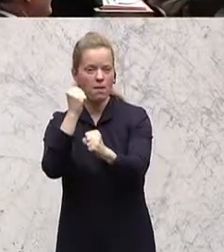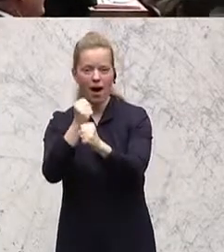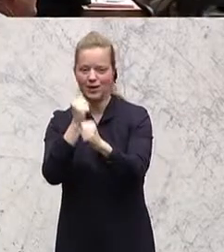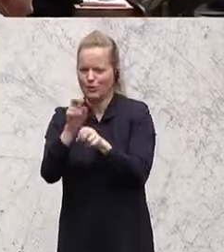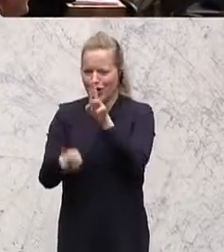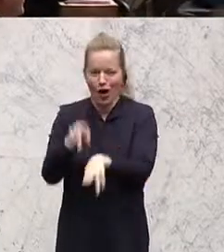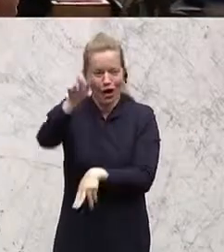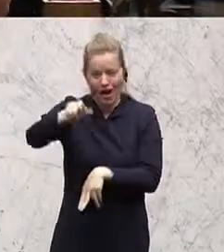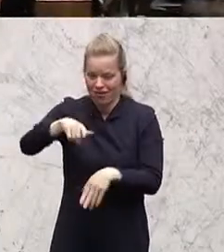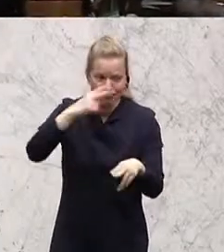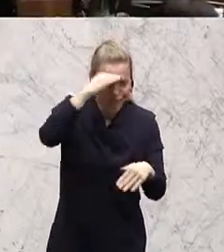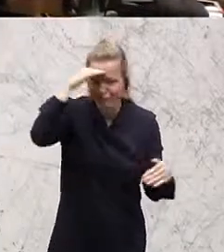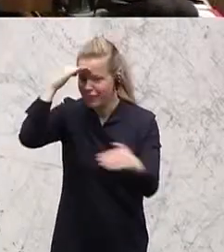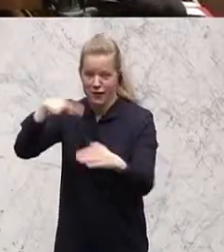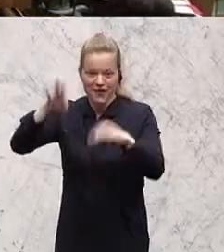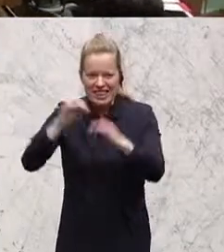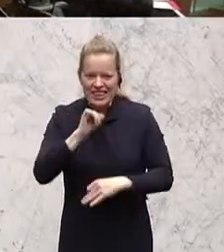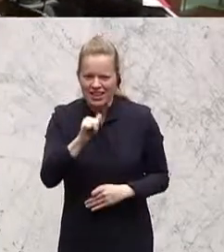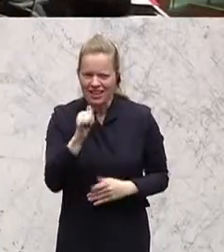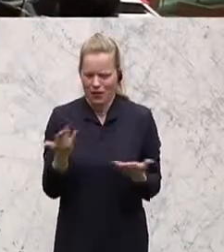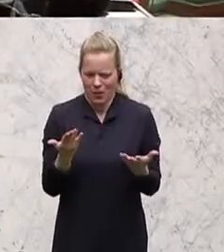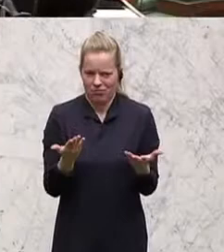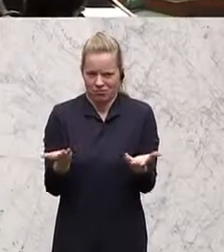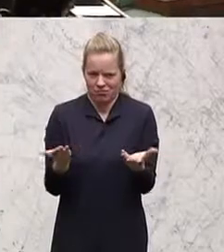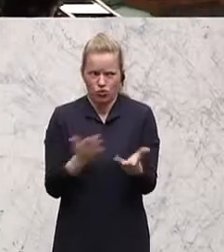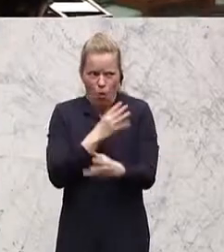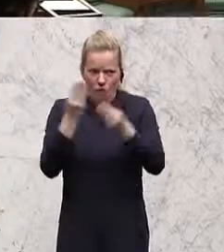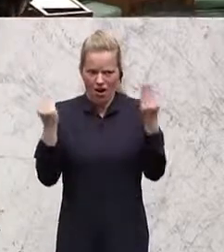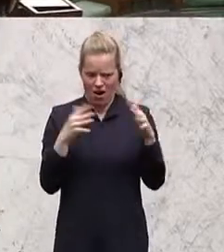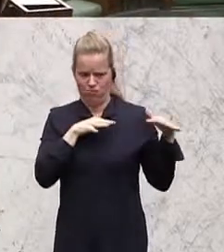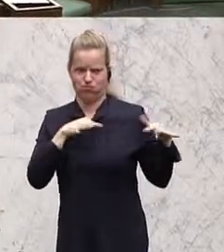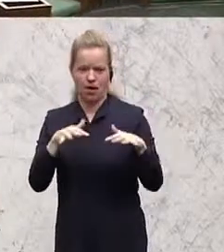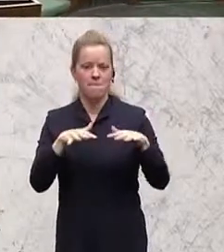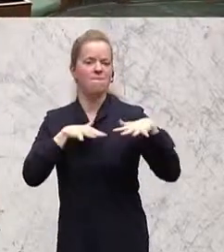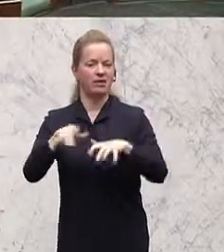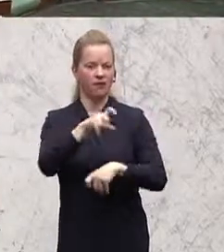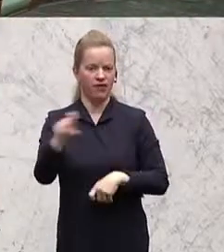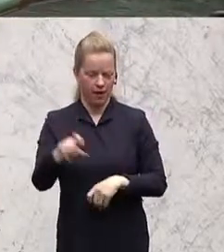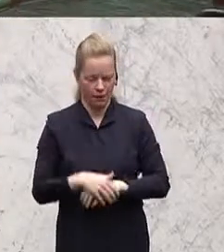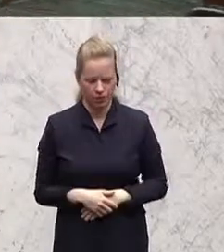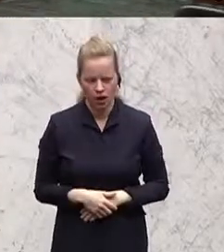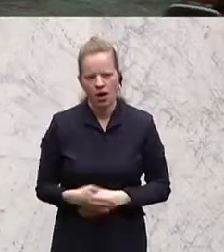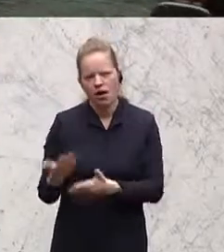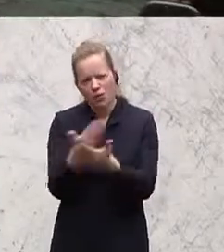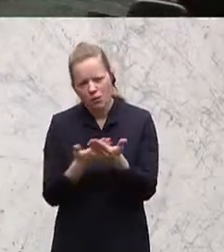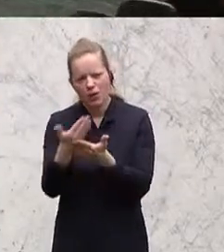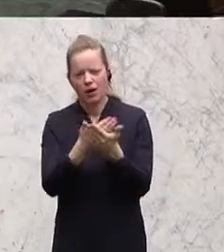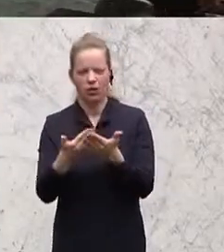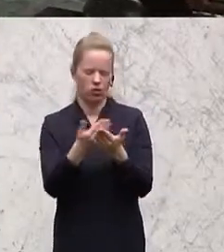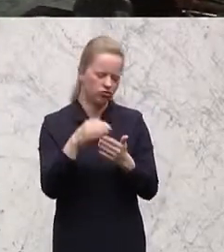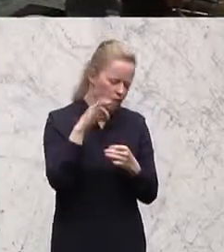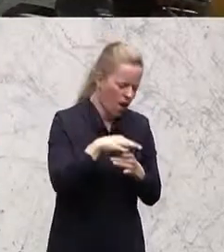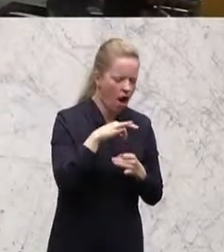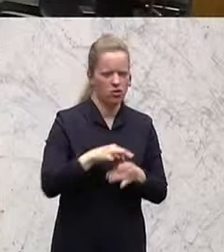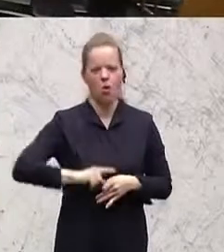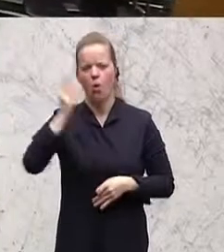empfinden, die Bedingungen in einem Massenfach in Österreich zu studieren. Bei der Bildung zu sparen und untätig zu bleiben, bei den Hochschulen